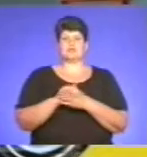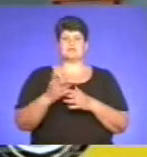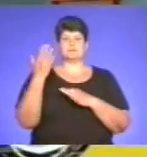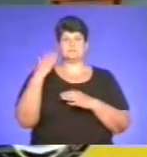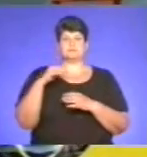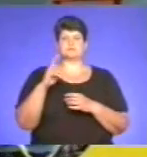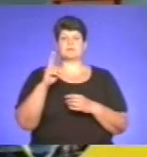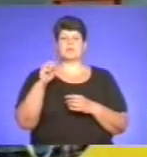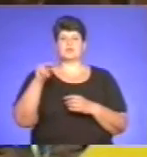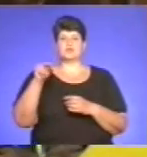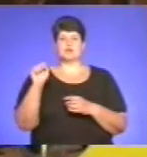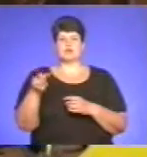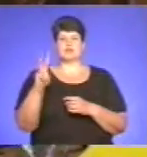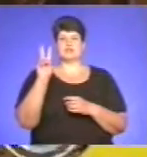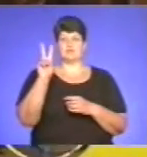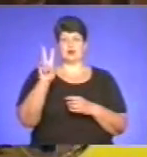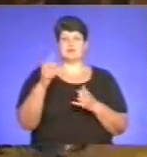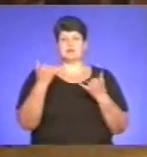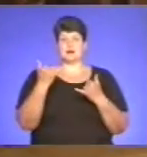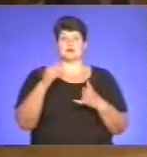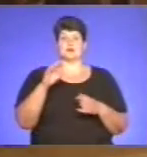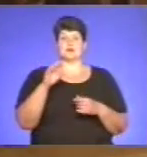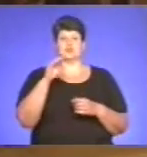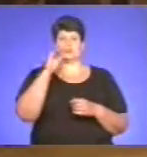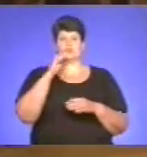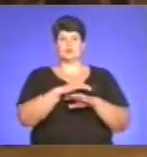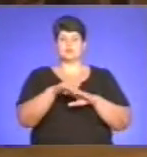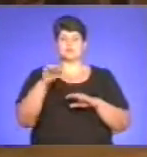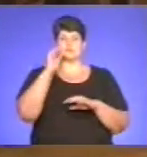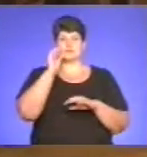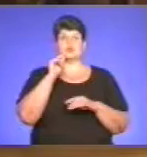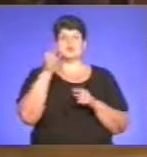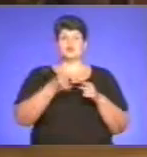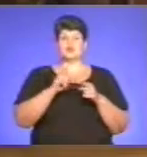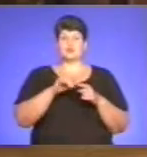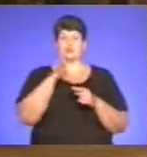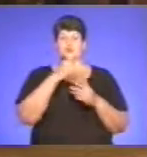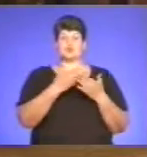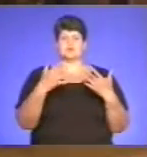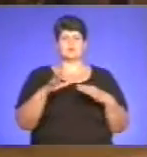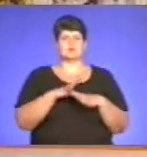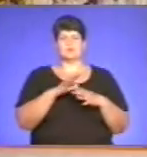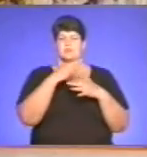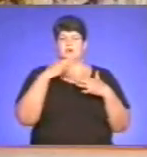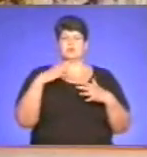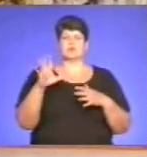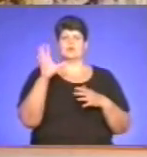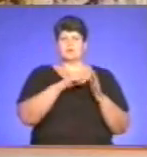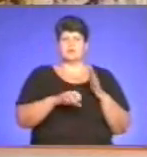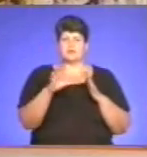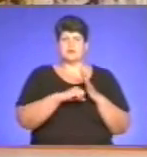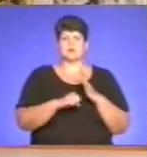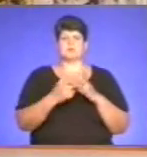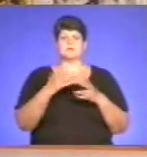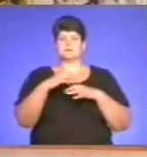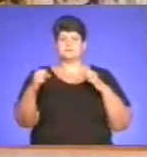Качали-2. Нині це бульвар Тараса Шевченка. З того часу музей пережив часи війн і пограбувань. І лише у 1982